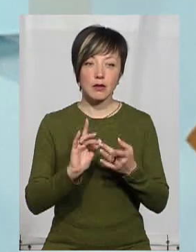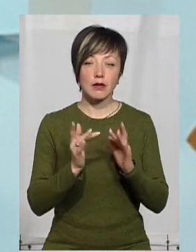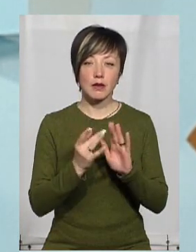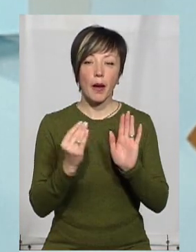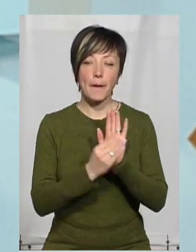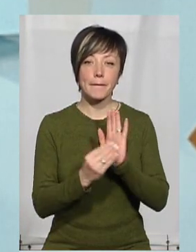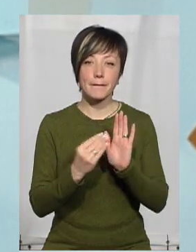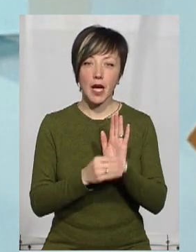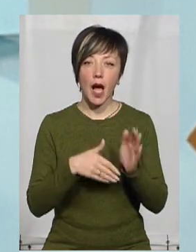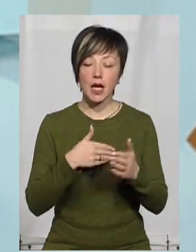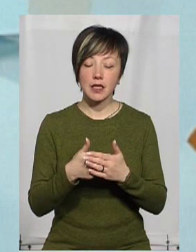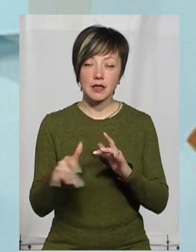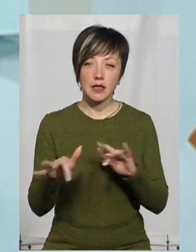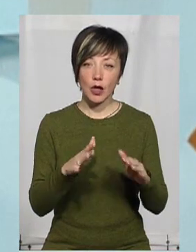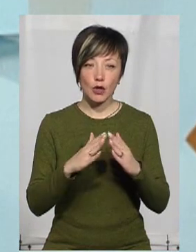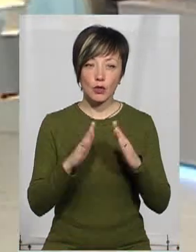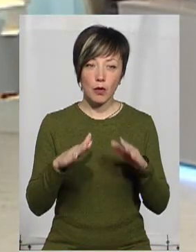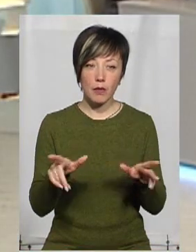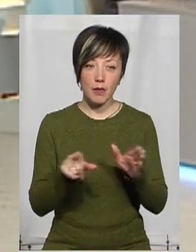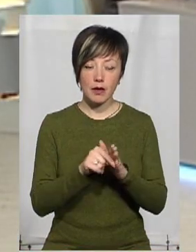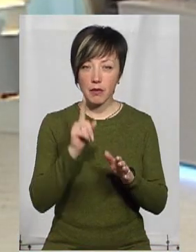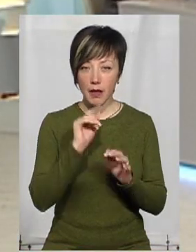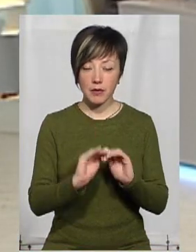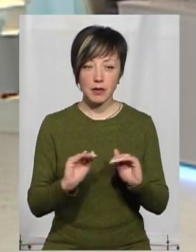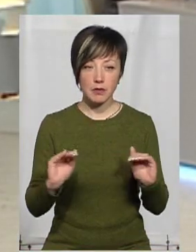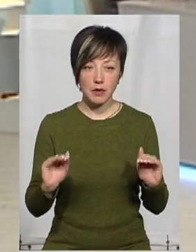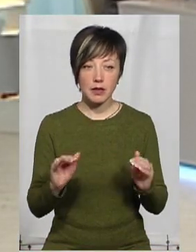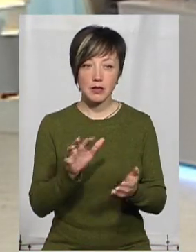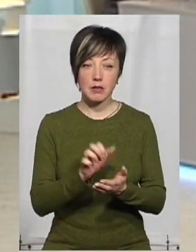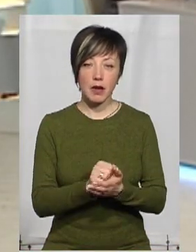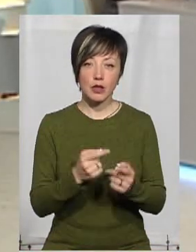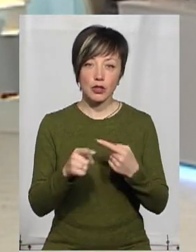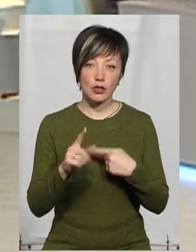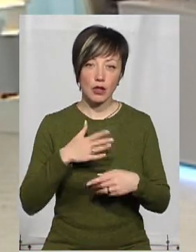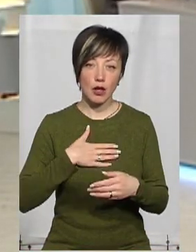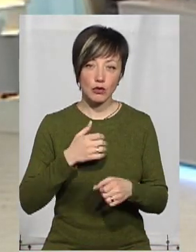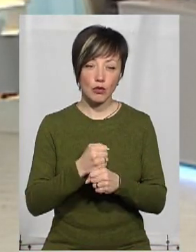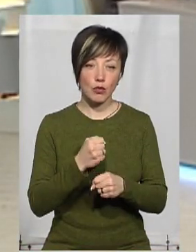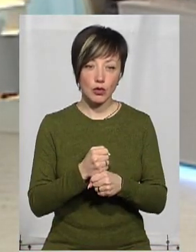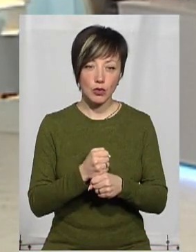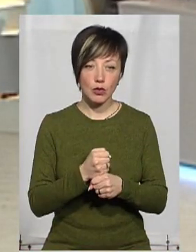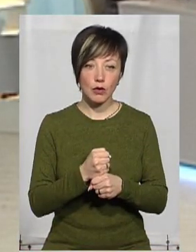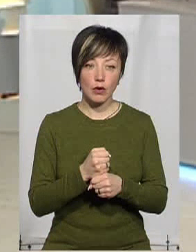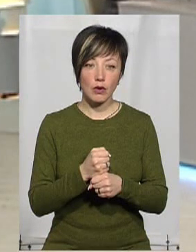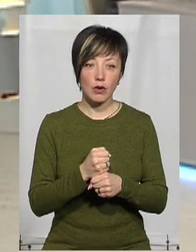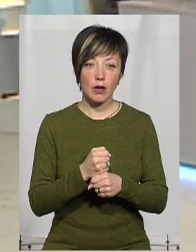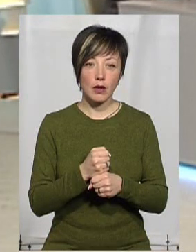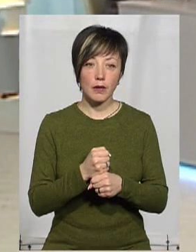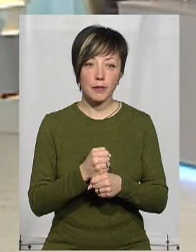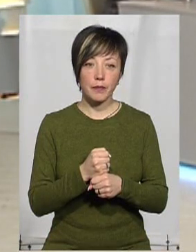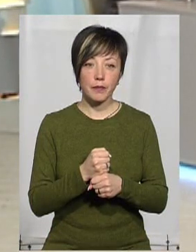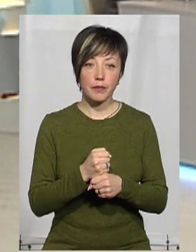молоді активні громадські діячі, але вони вдома з маленькими дітьми сидять, вони займаються іншою нашою роботою інформаційною